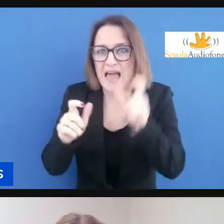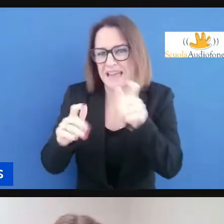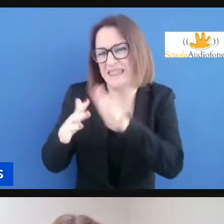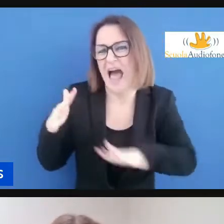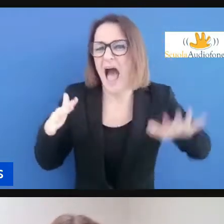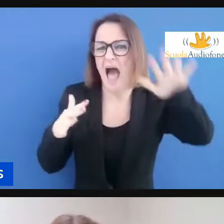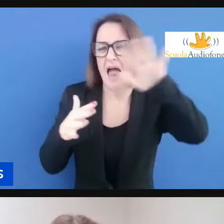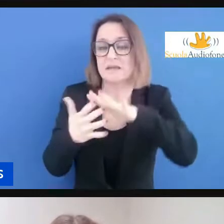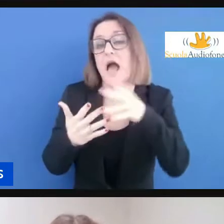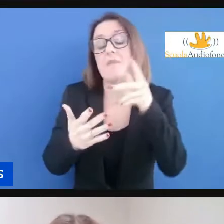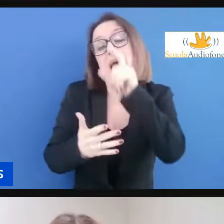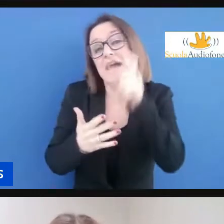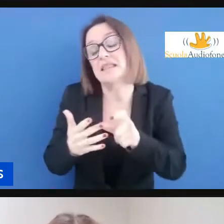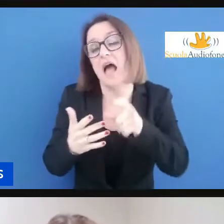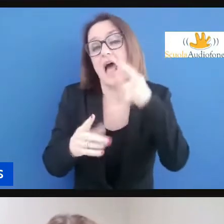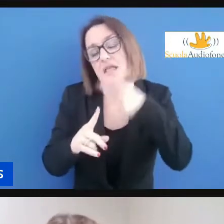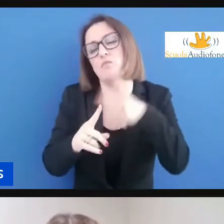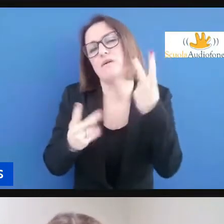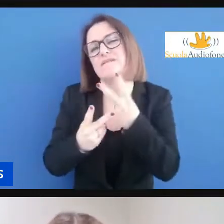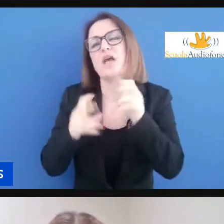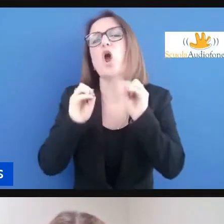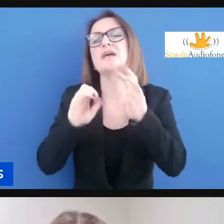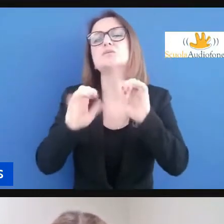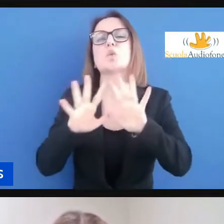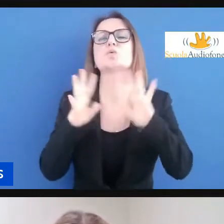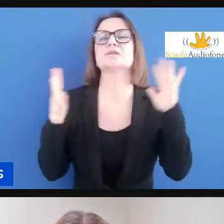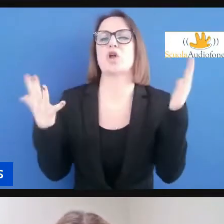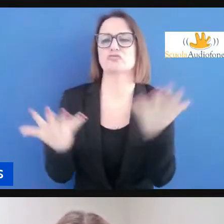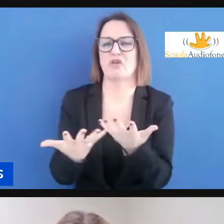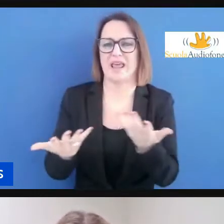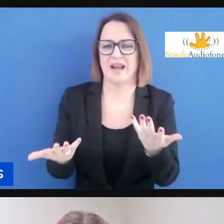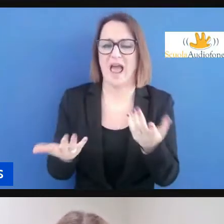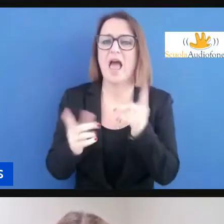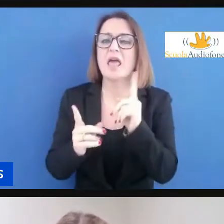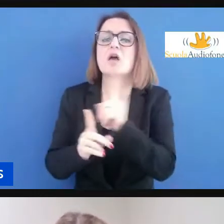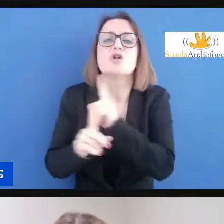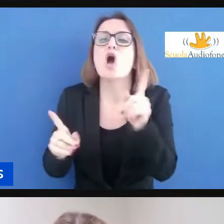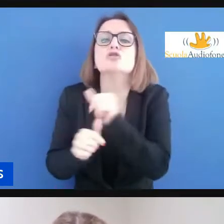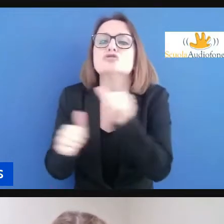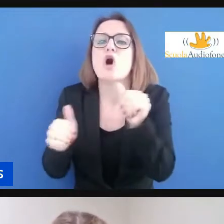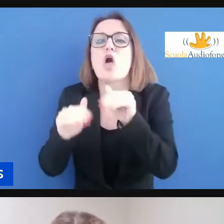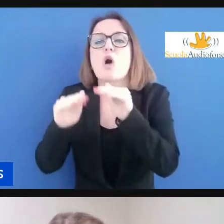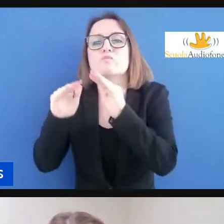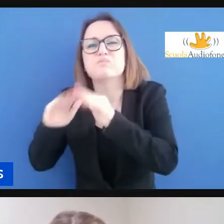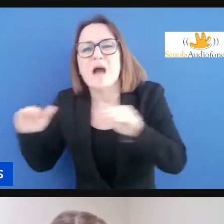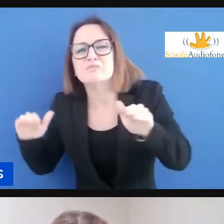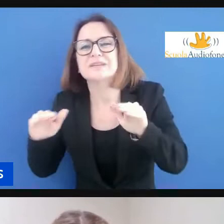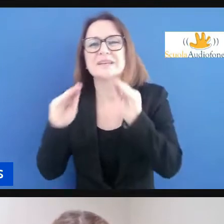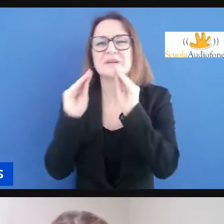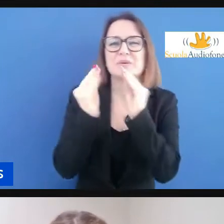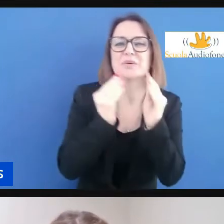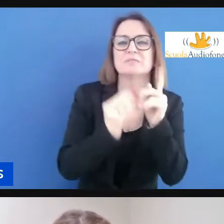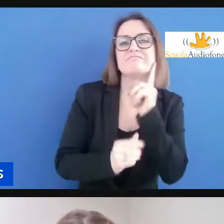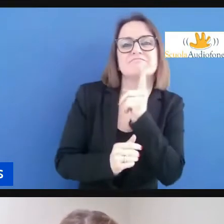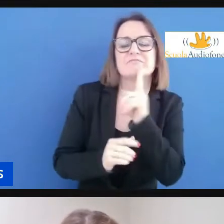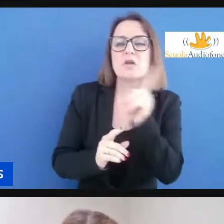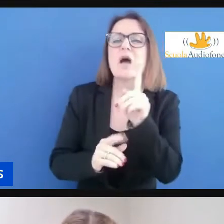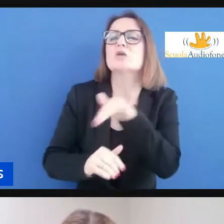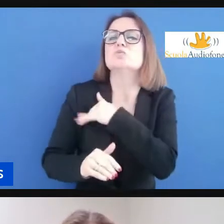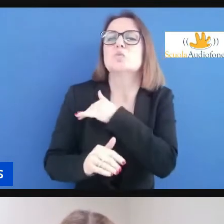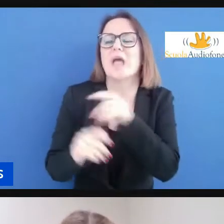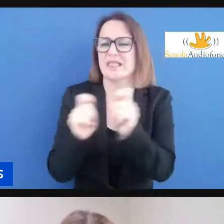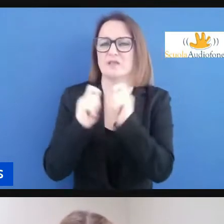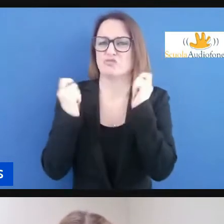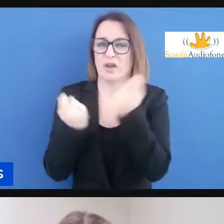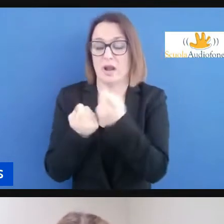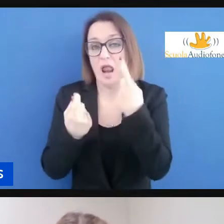anche dell'istruzione questo non riguarda soltanto i bambini ragazzi sordi ma riguarda tutti gli studenti quindi è veramente un